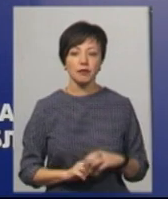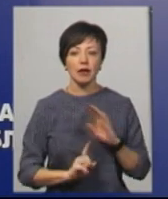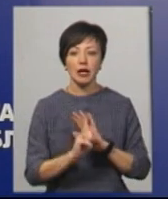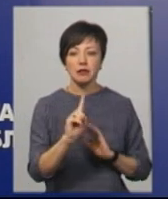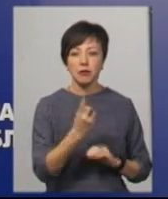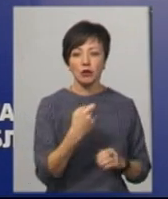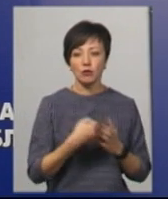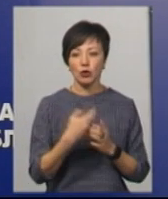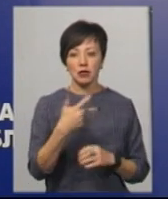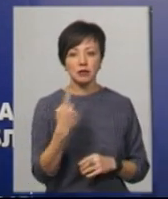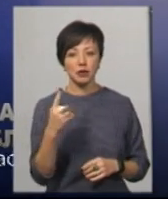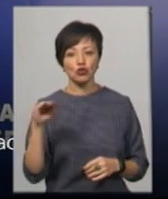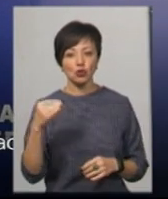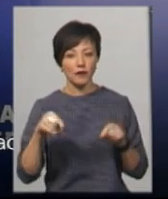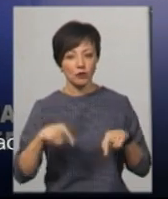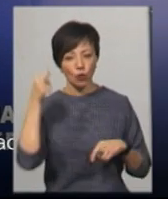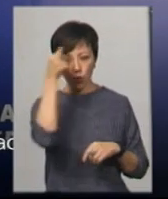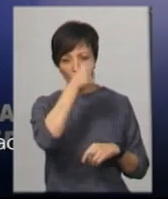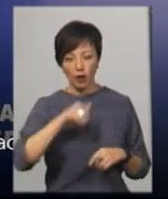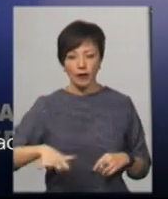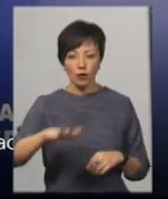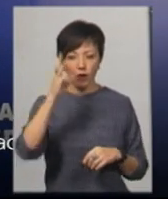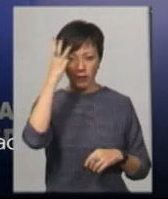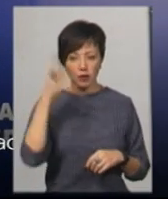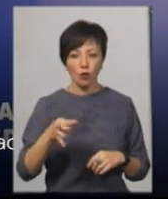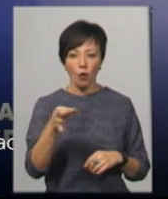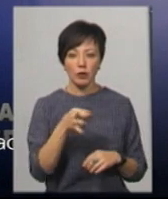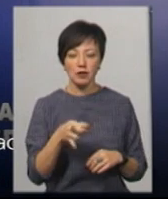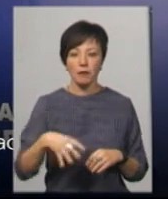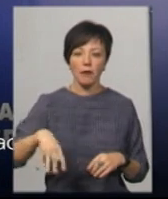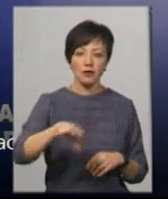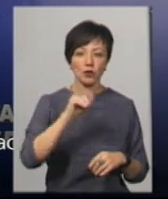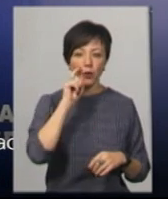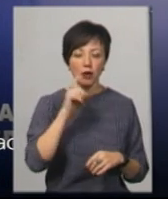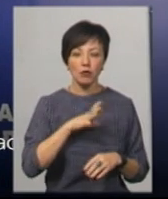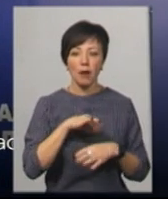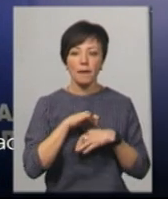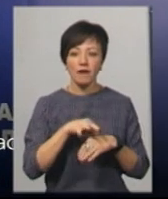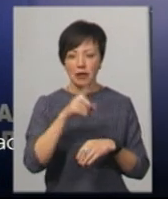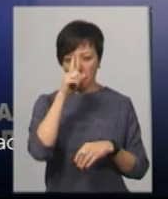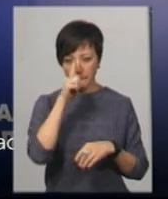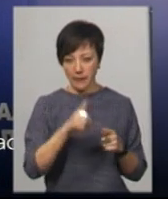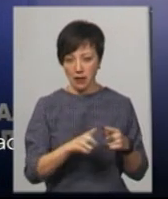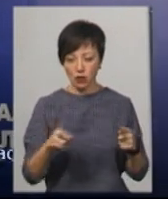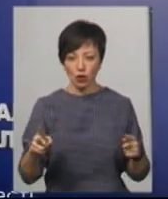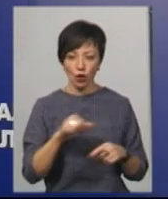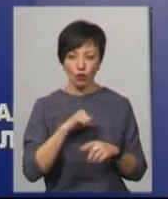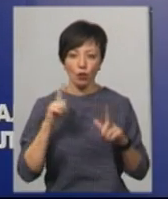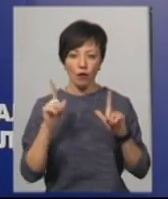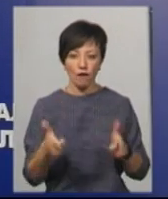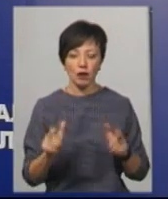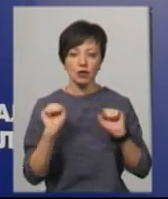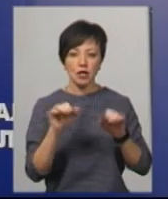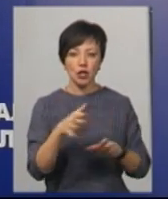по 31 жовтня цього року на території Хмельницької області, який по всій Україні, було проведено місячник добровільної здачі зброї,